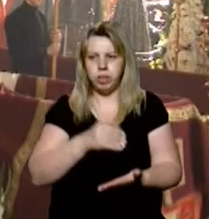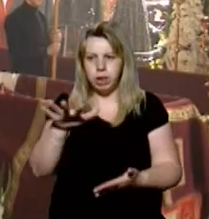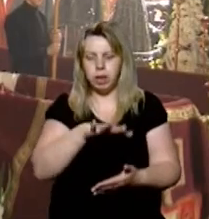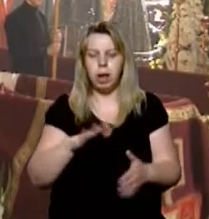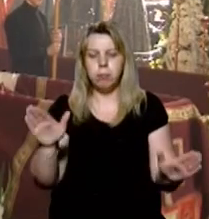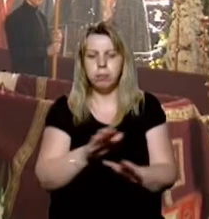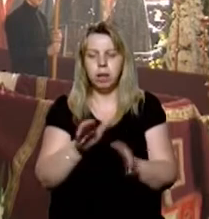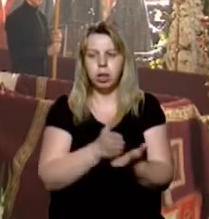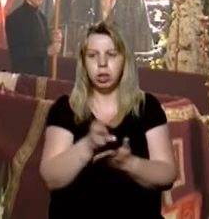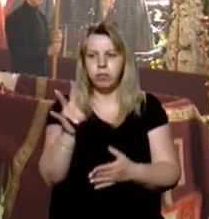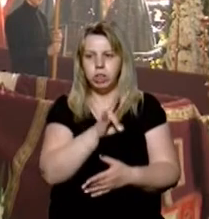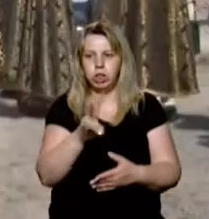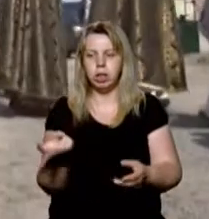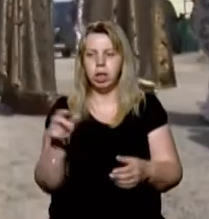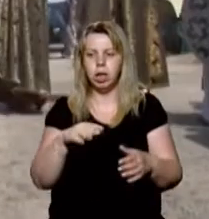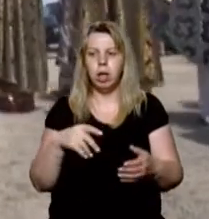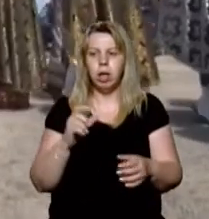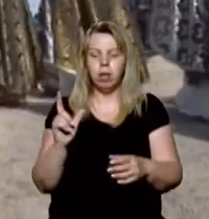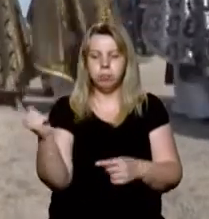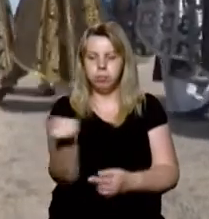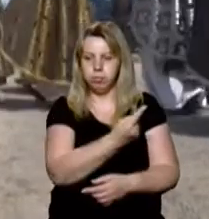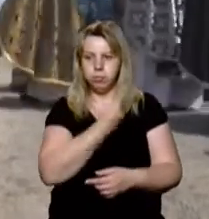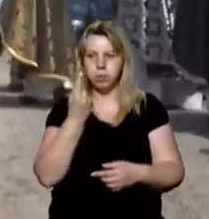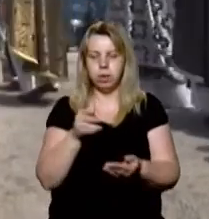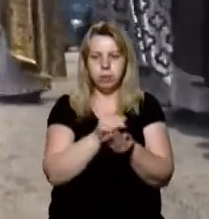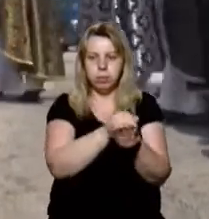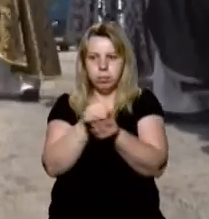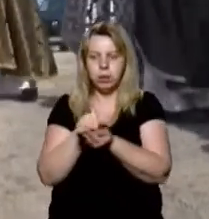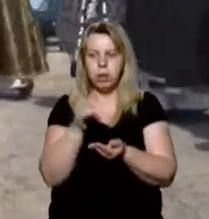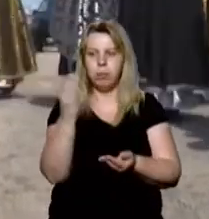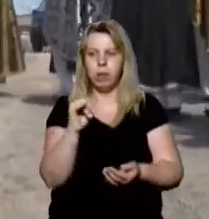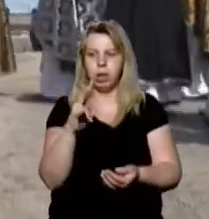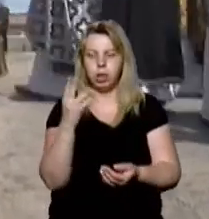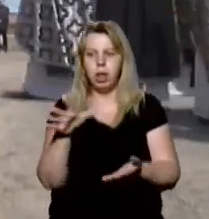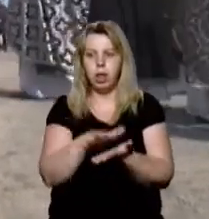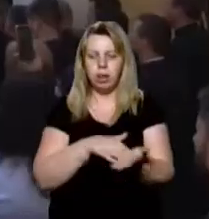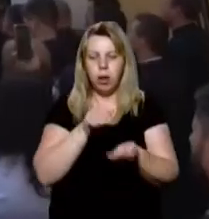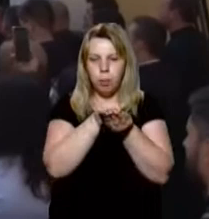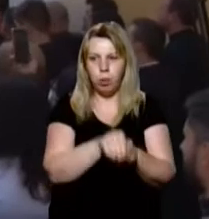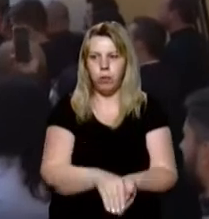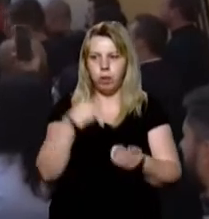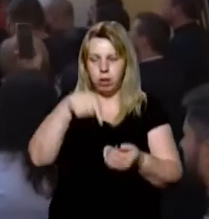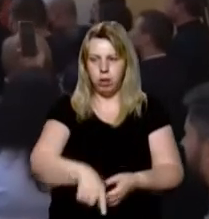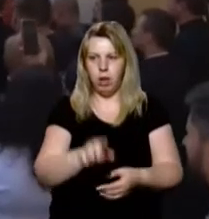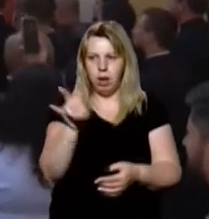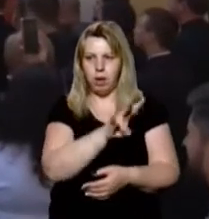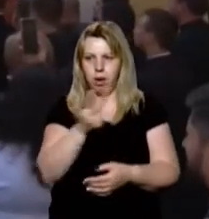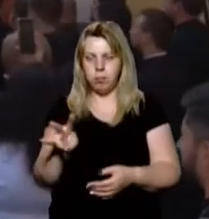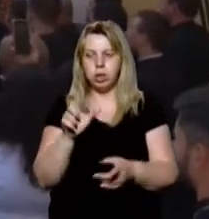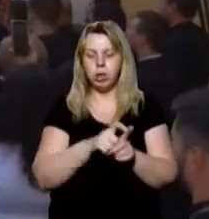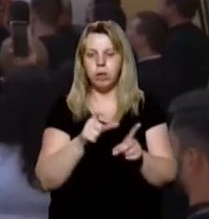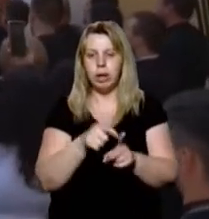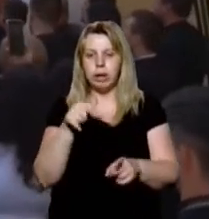заупокійної літургії священники прийшли навкруг собору разом з труною Мілена Шашіка. Далі єпископа поховали у крепті храму. За словами